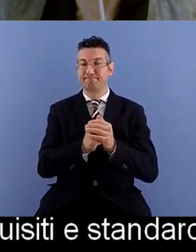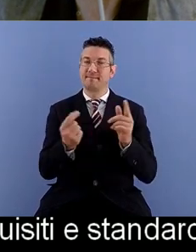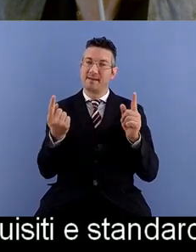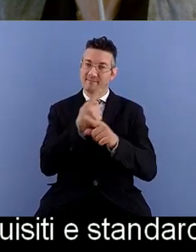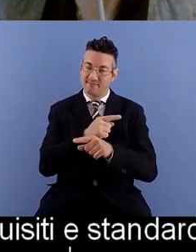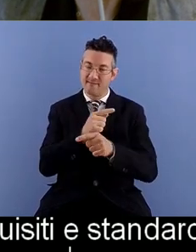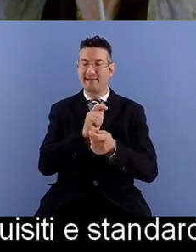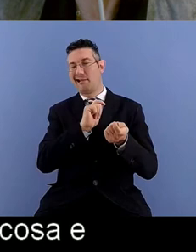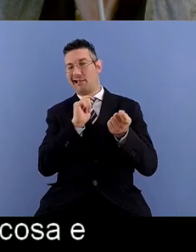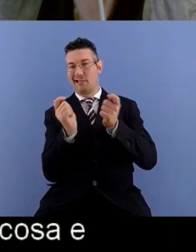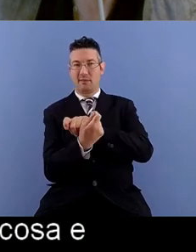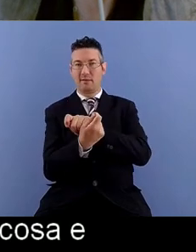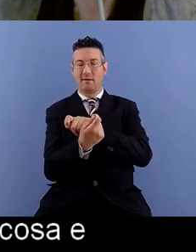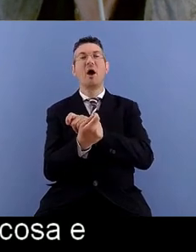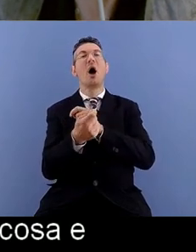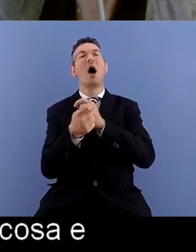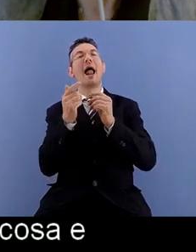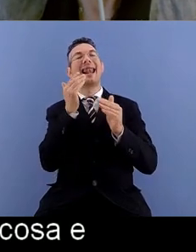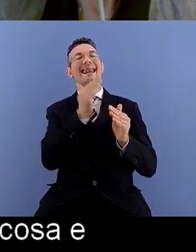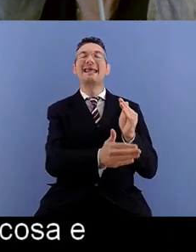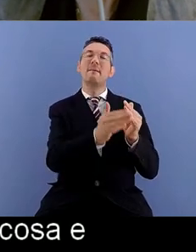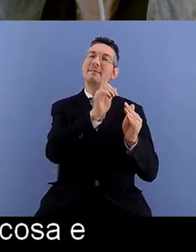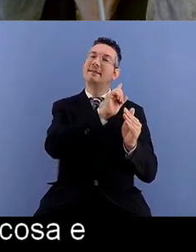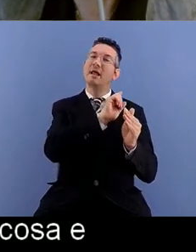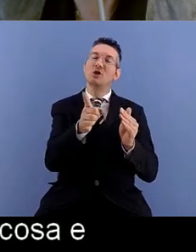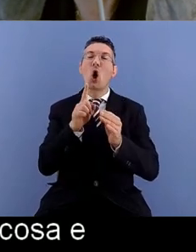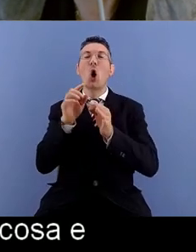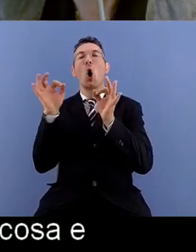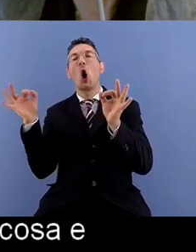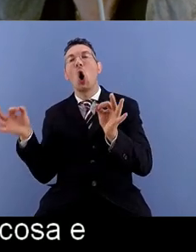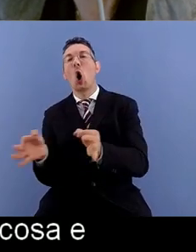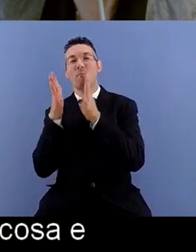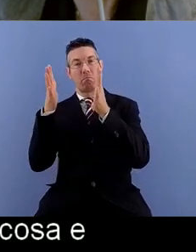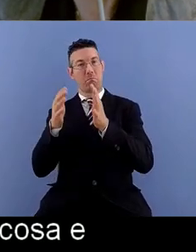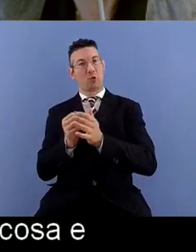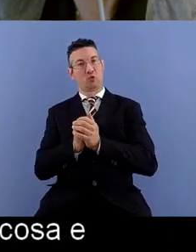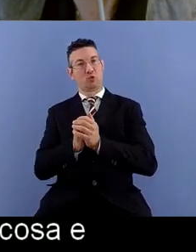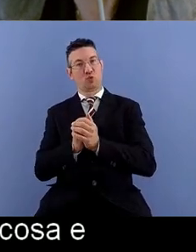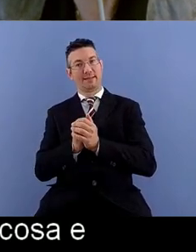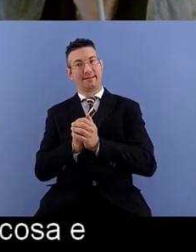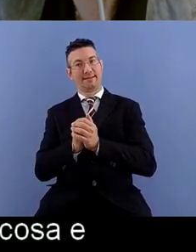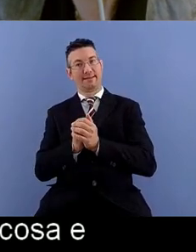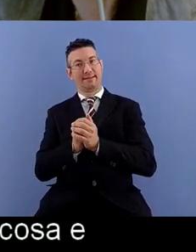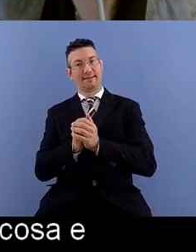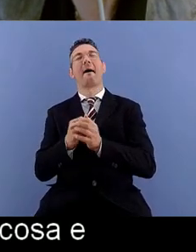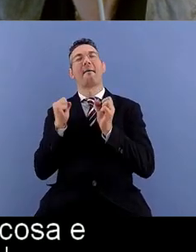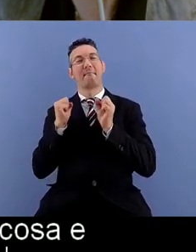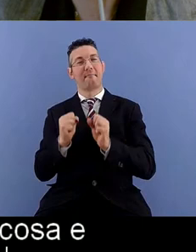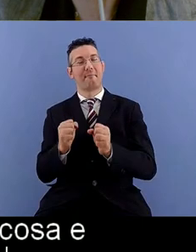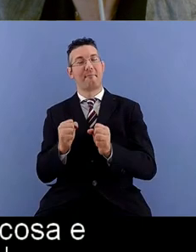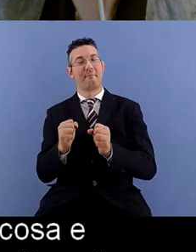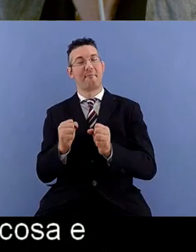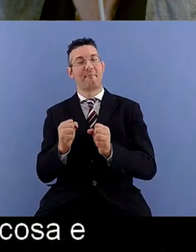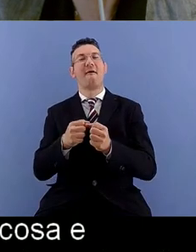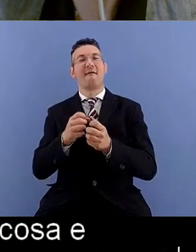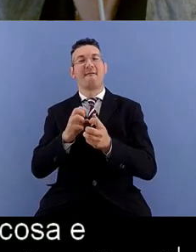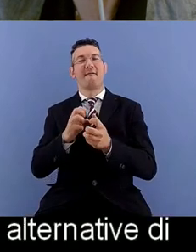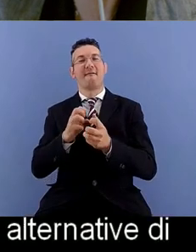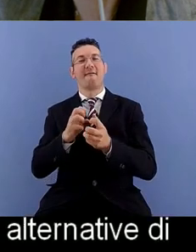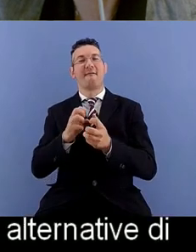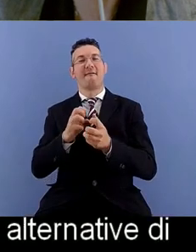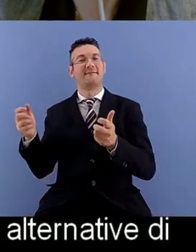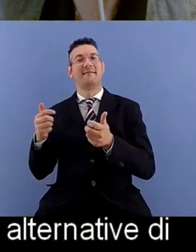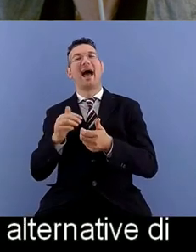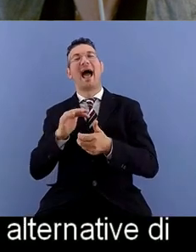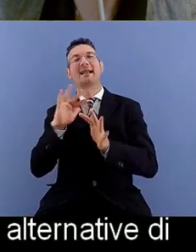coglierlo come opportunità per offrire delle modalità alternative di fruizione perché un libro